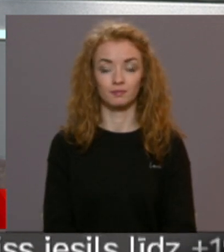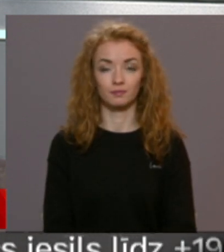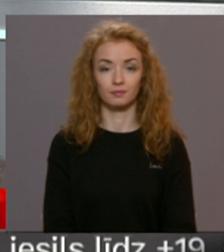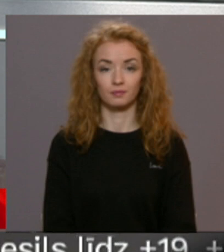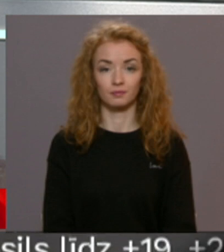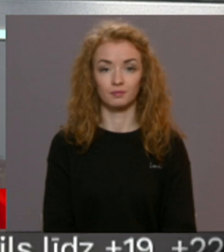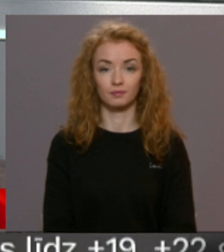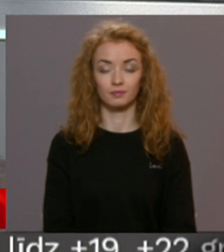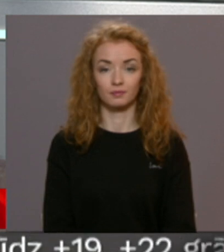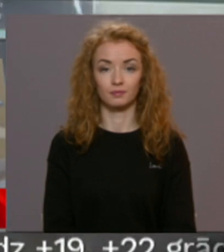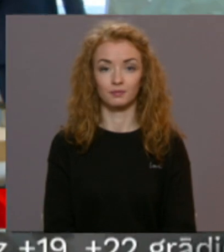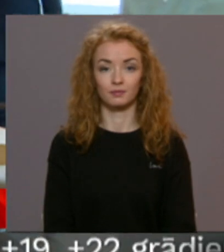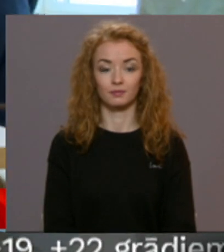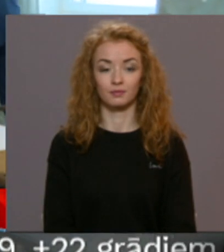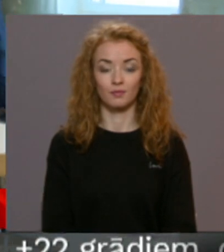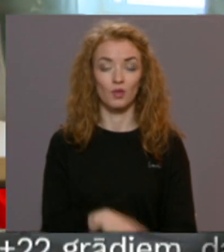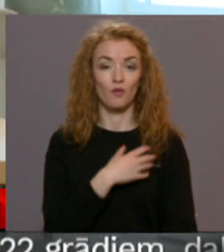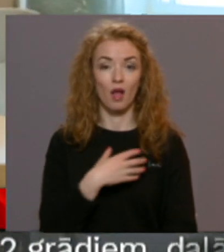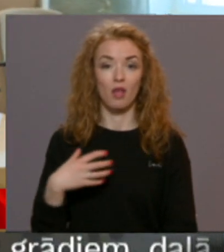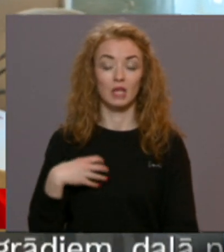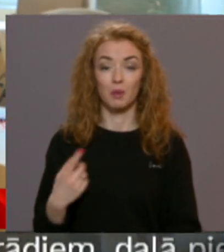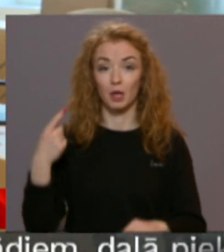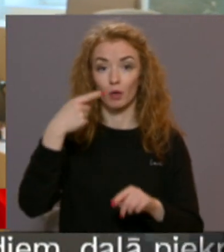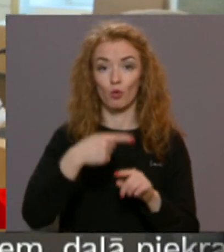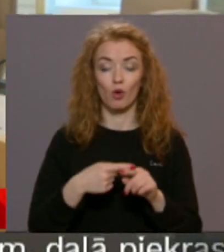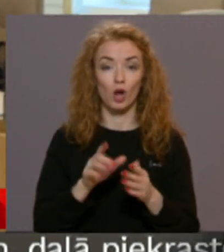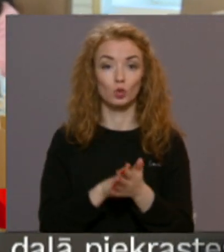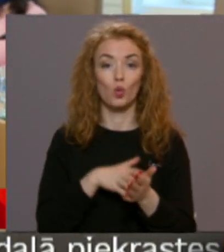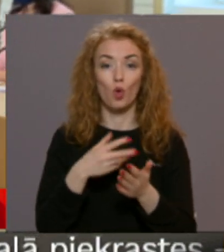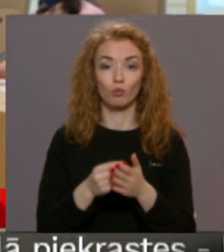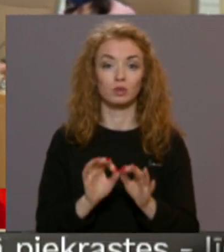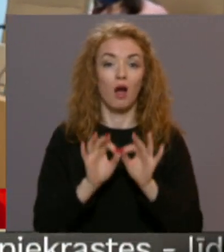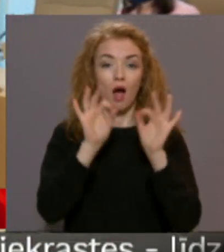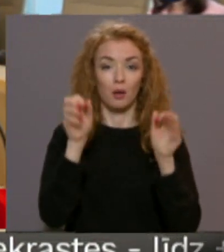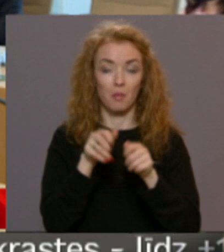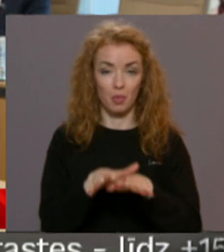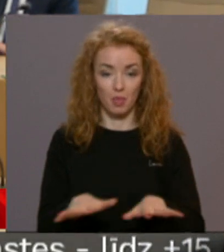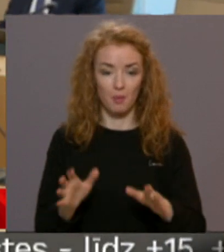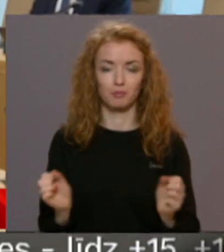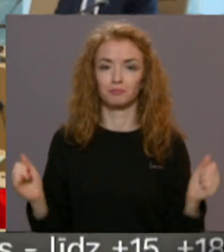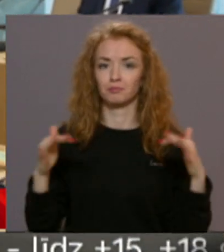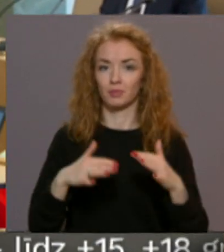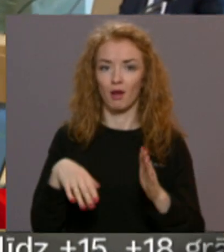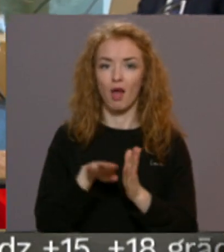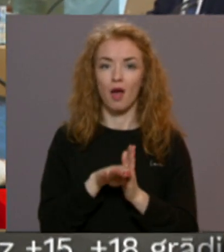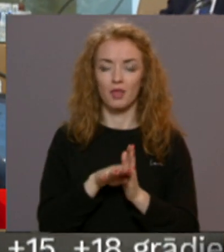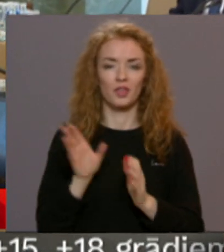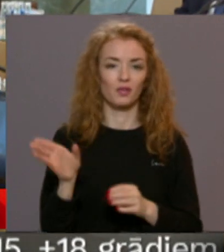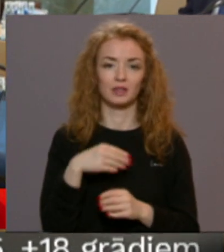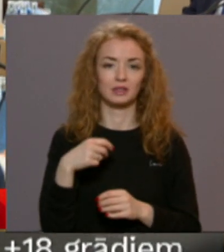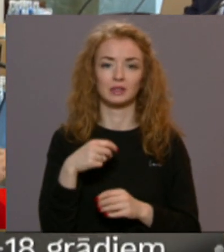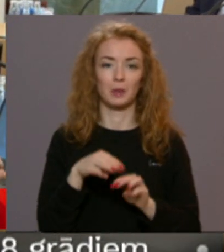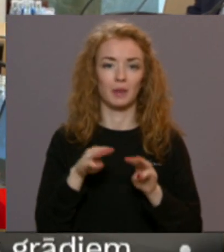Māris Klūga. Valdība pirmo reizi kopš pandēmijas sākuma uz sēdi sanāca klātienē. Visi ministri gan nav